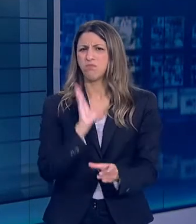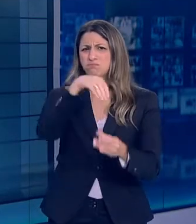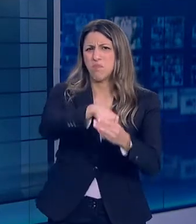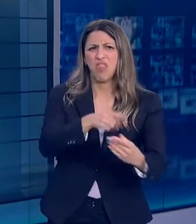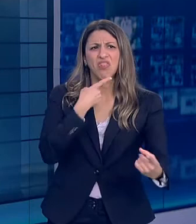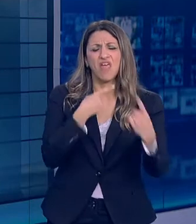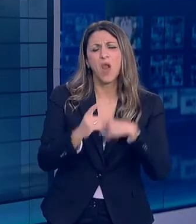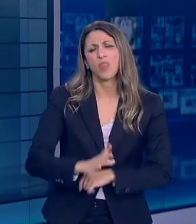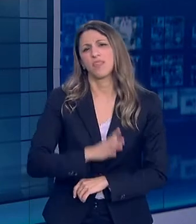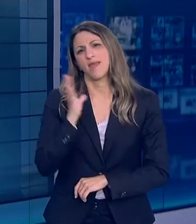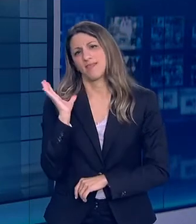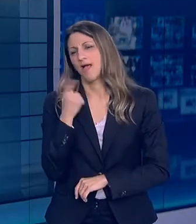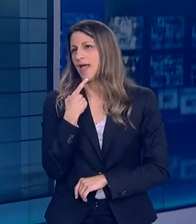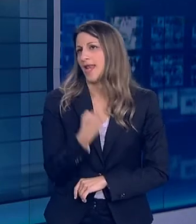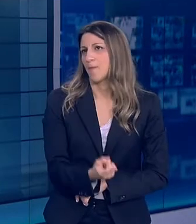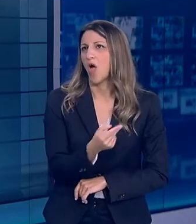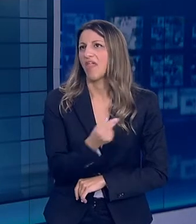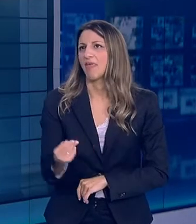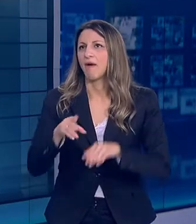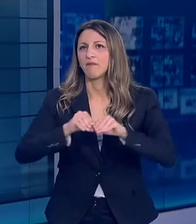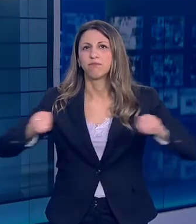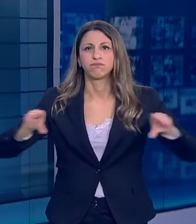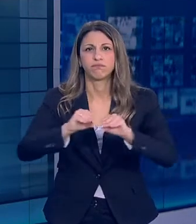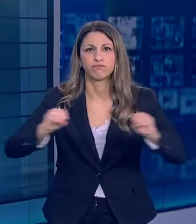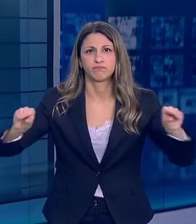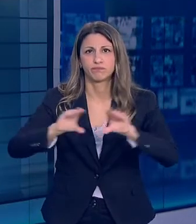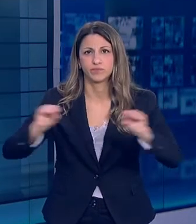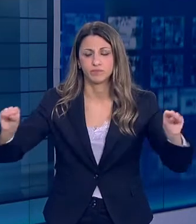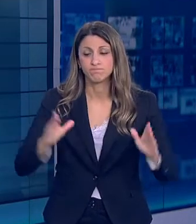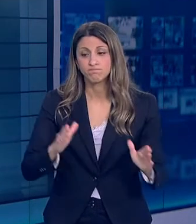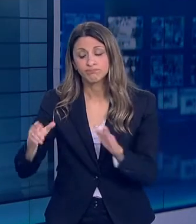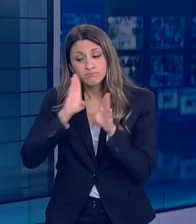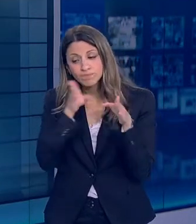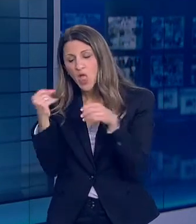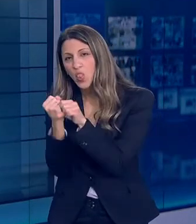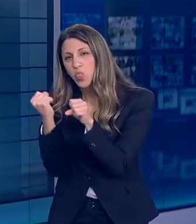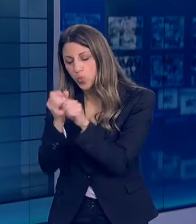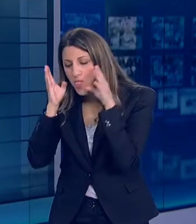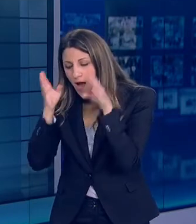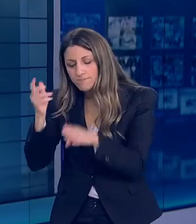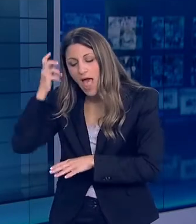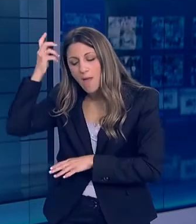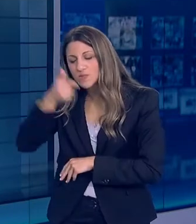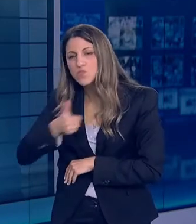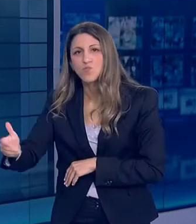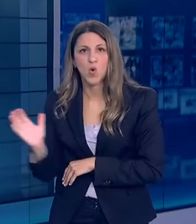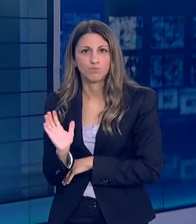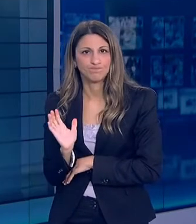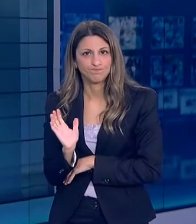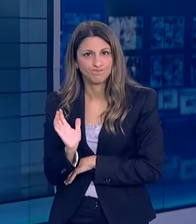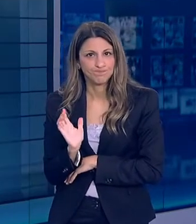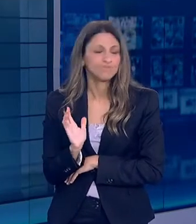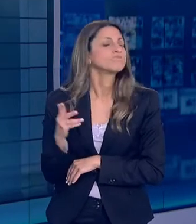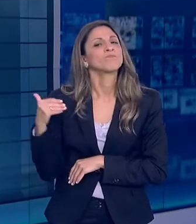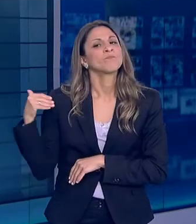διάλογο δεν ήθελα να δώσω αφορμές για αναπαραγωγή του μη επιστημονικού λόγου Σε μοναδικές στιγμές της ιστορίας ίσως τη